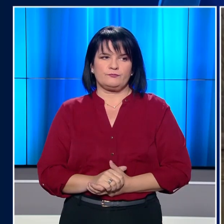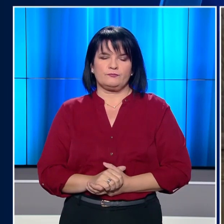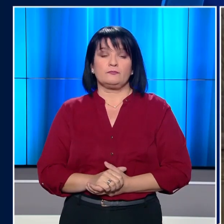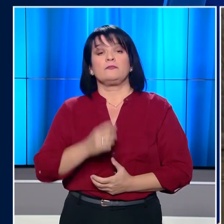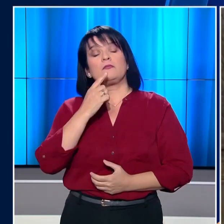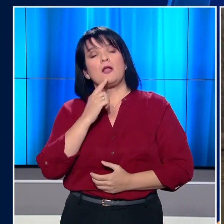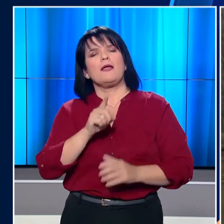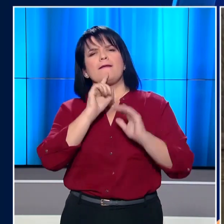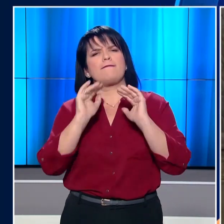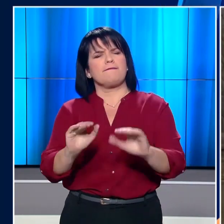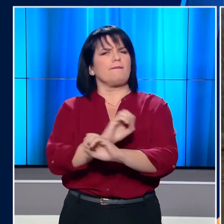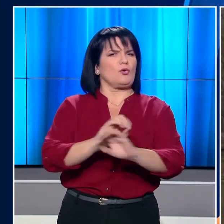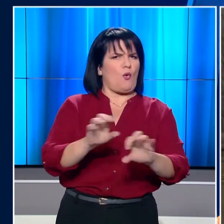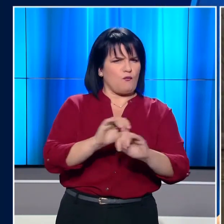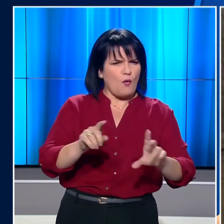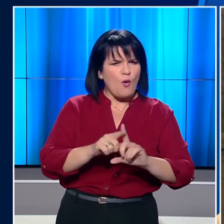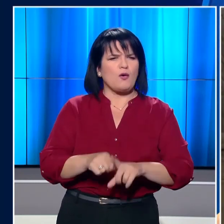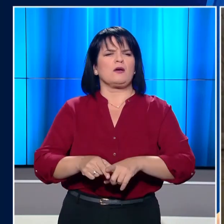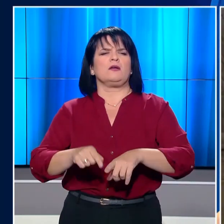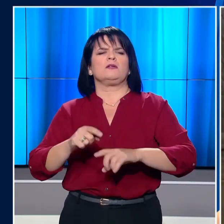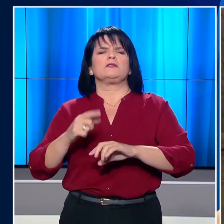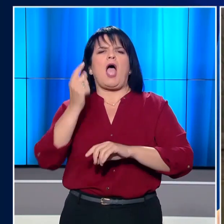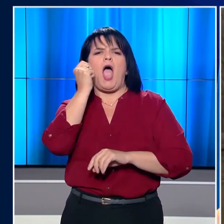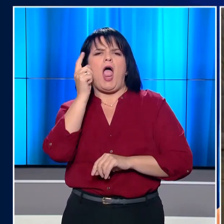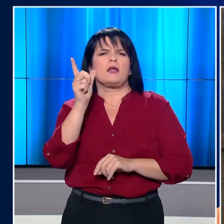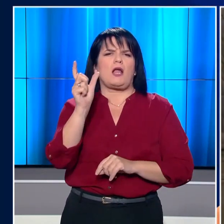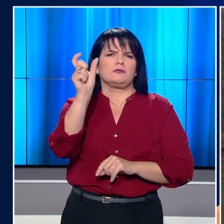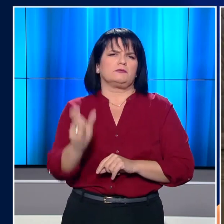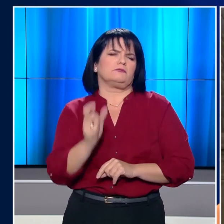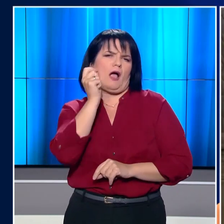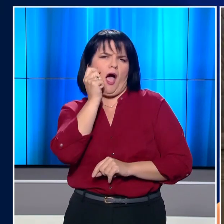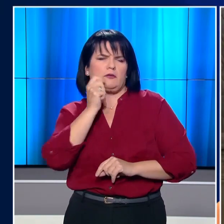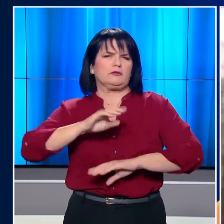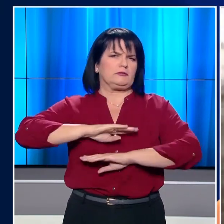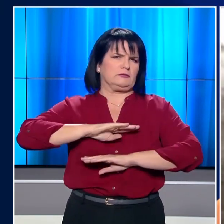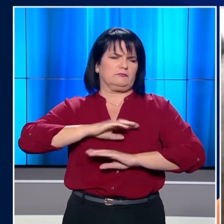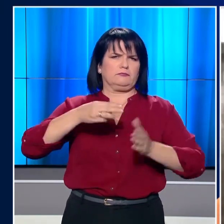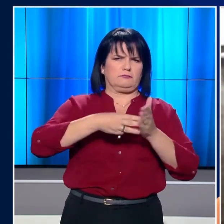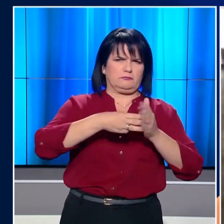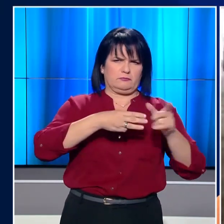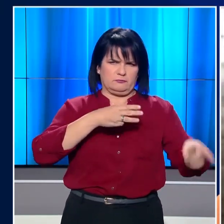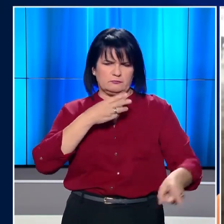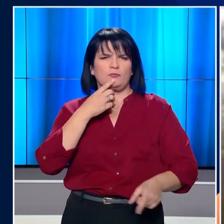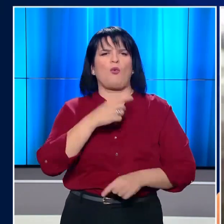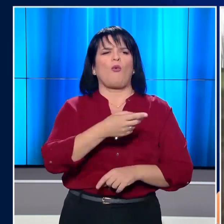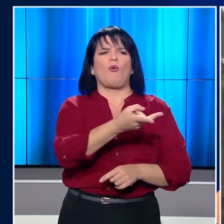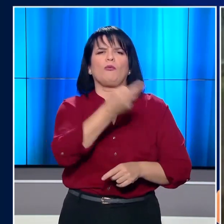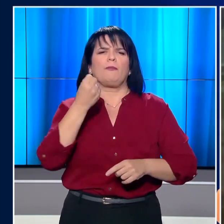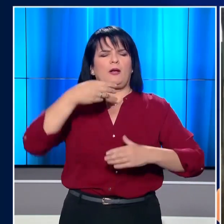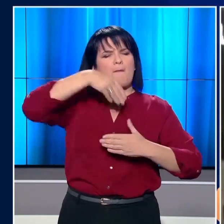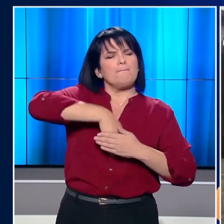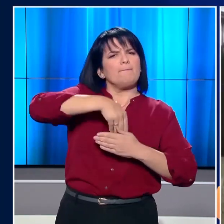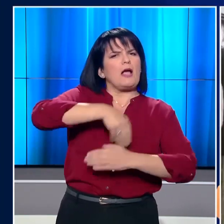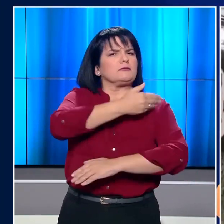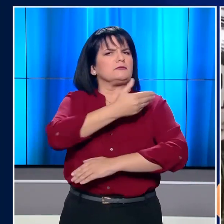Σύμφωνα με τις ίδιες πηγές, μετά την επιδρομή, ένας άνδρας των δημοκρατικών Συριακών Δυνάμεων κατάφερε να πάρει στα χέρια του το